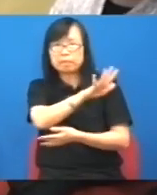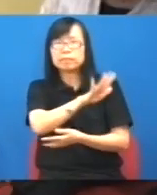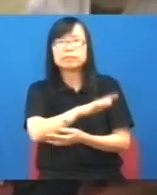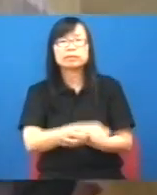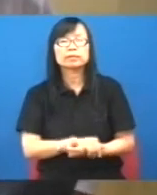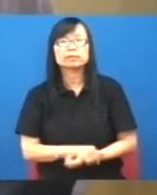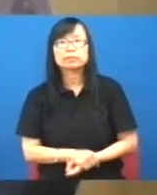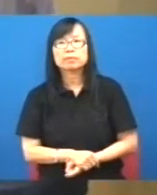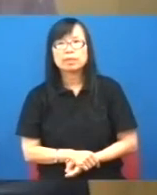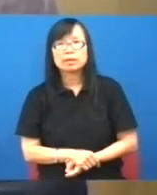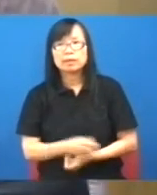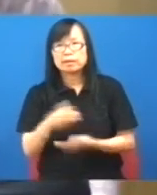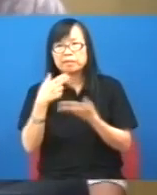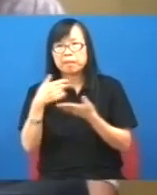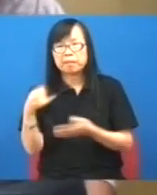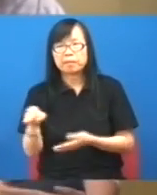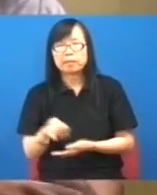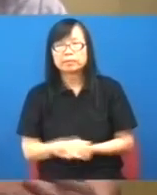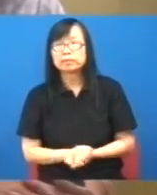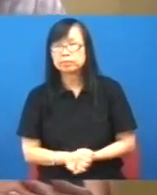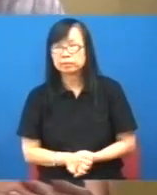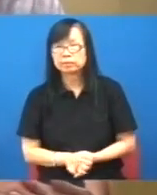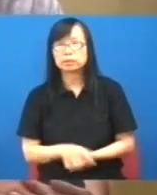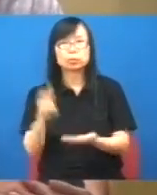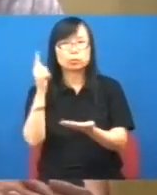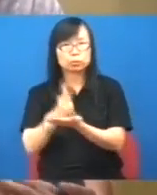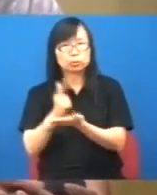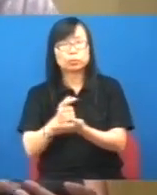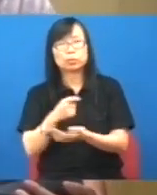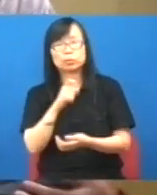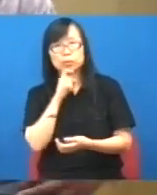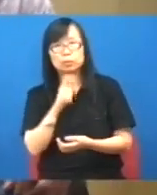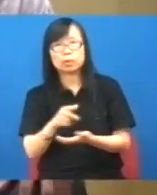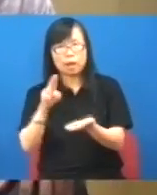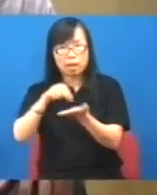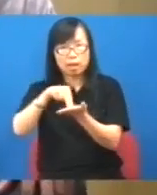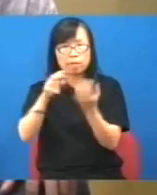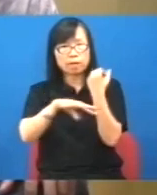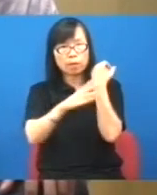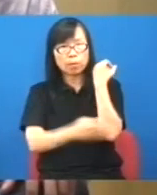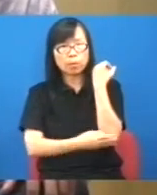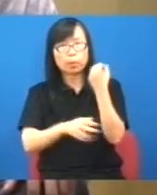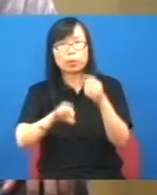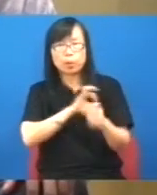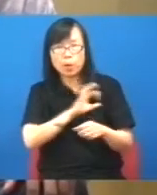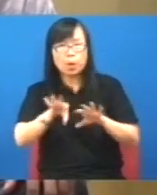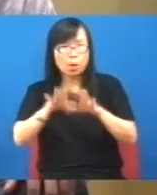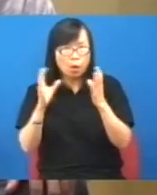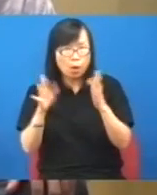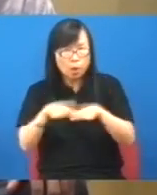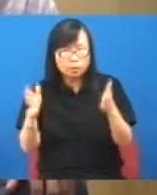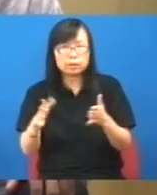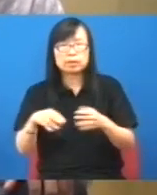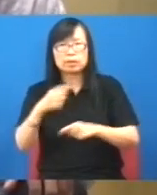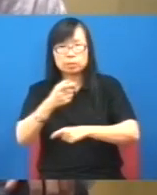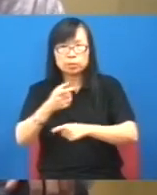提他吃不下飯但我想最重要的是其實跟著立法會開始運作時都有很多